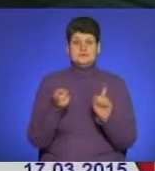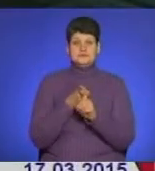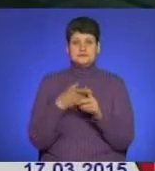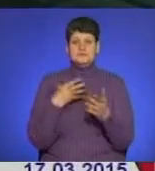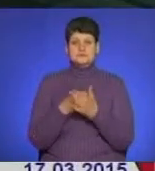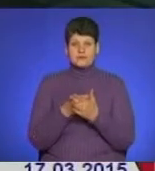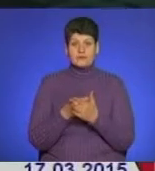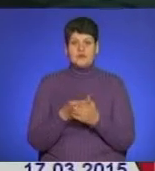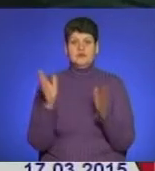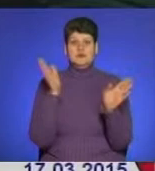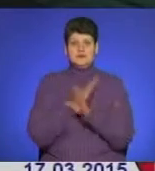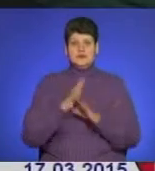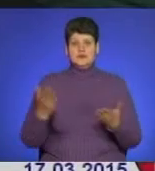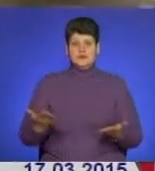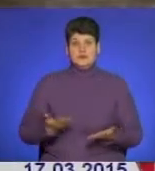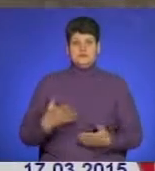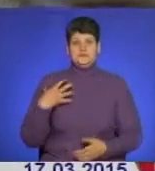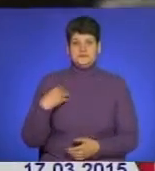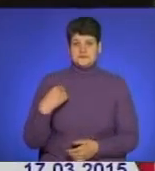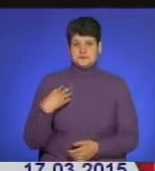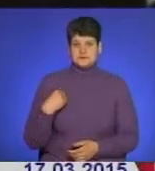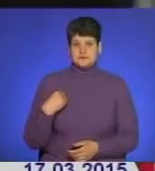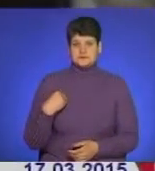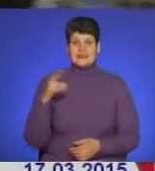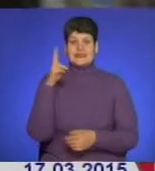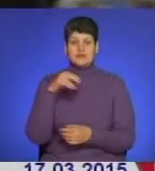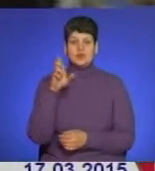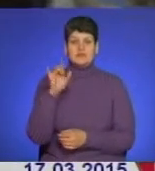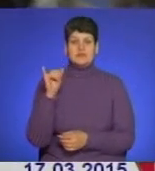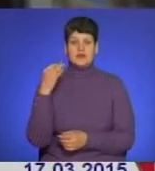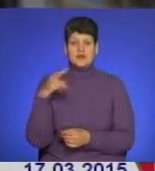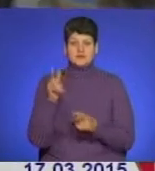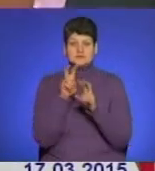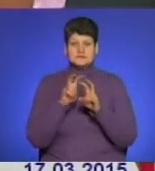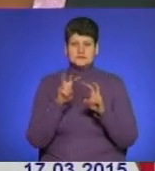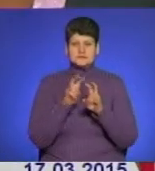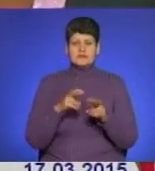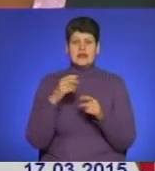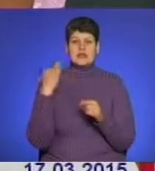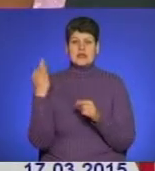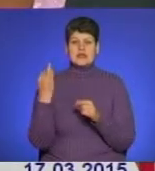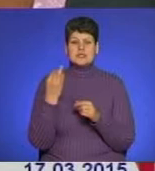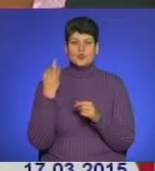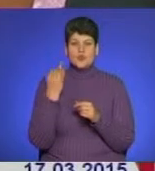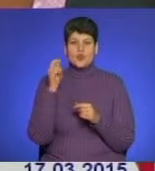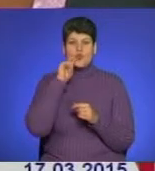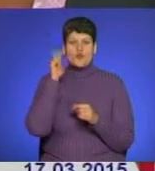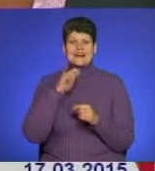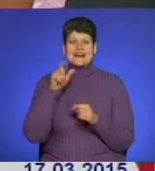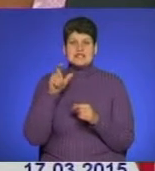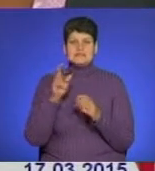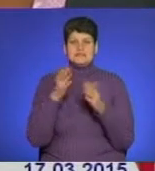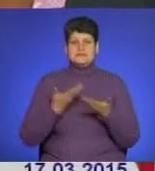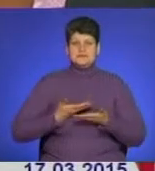серцем Західної України – Львовом. Дмитро Білий – дослідник історії українців Кубані, автор кращих містично-історичних